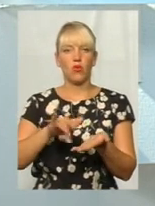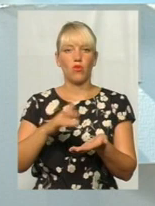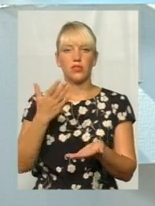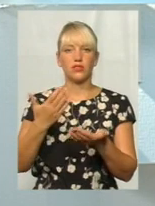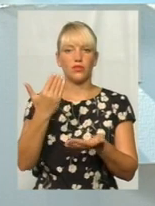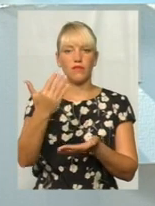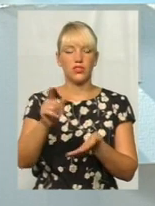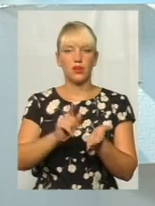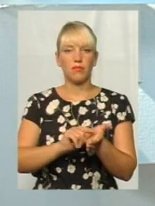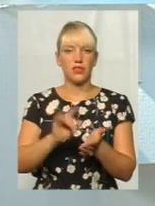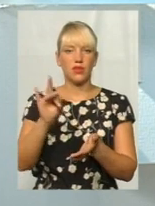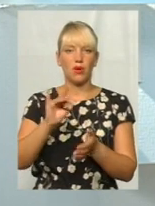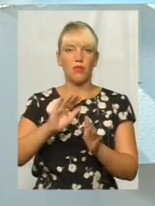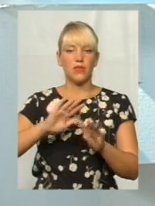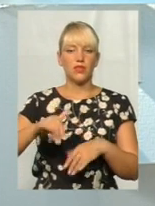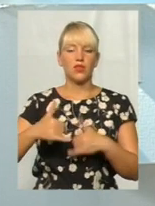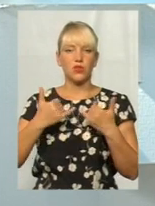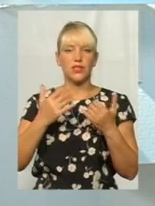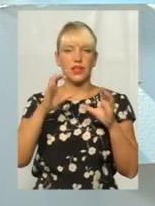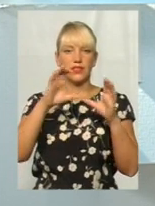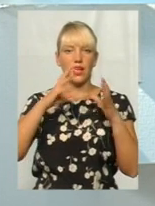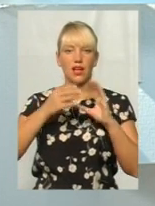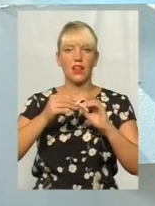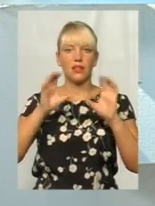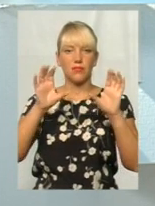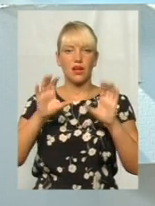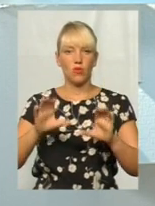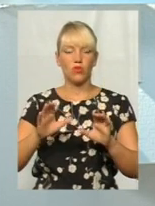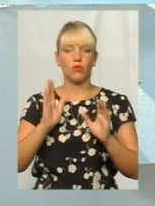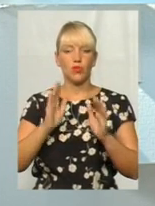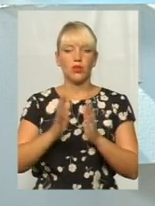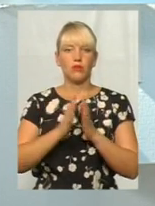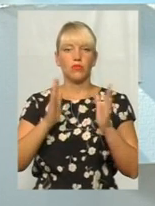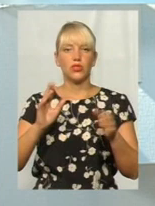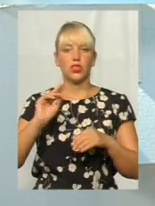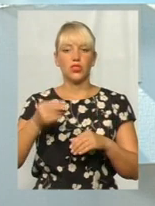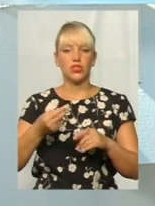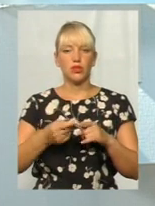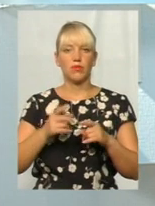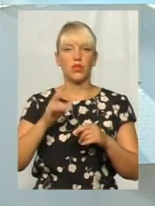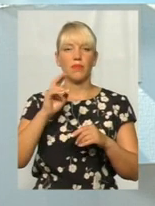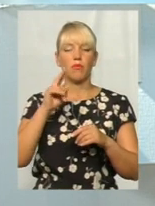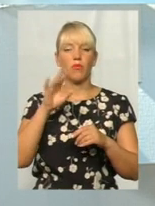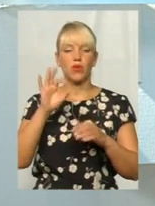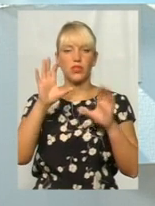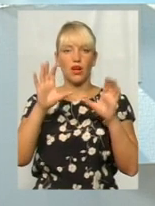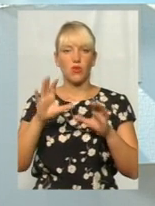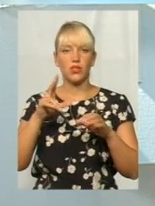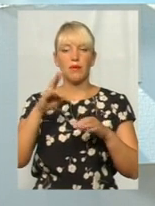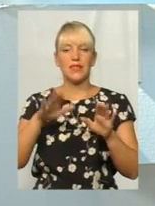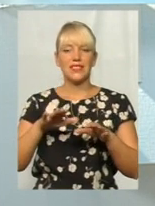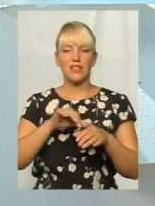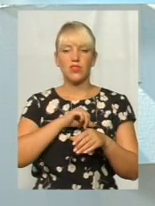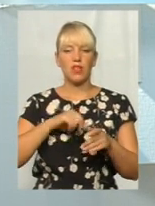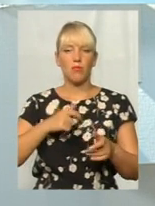розмір пенсії після осучаснення за загальним законом буде більше, ніж по закону про місцеве самоврядування, вас автоматично буде